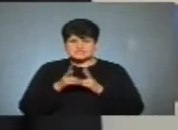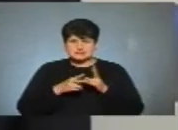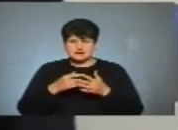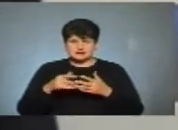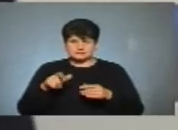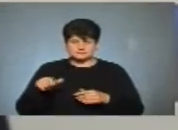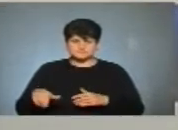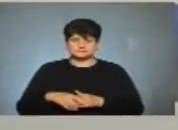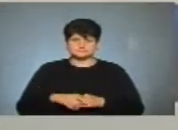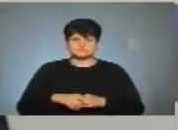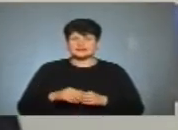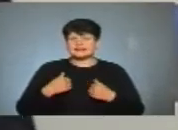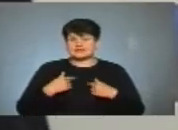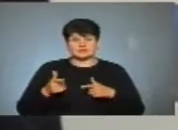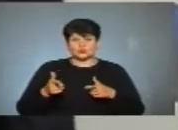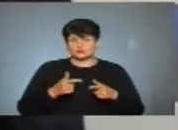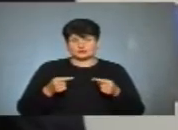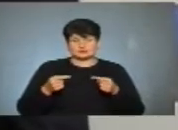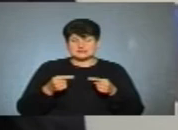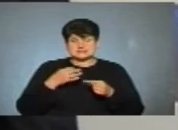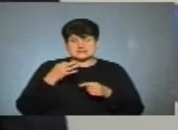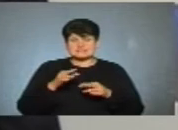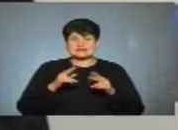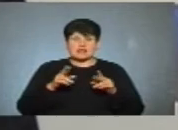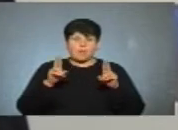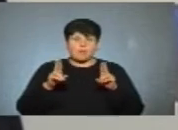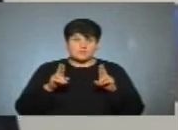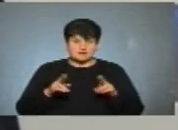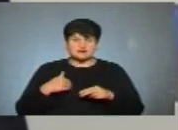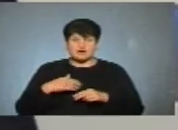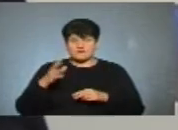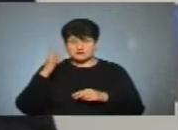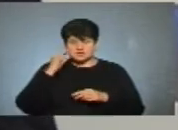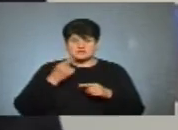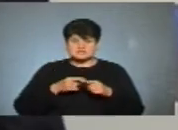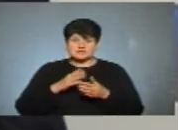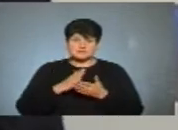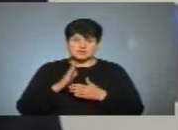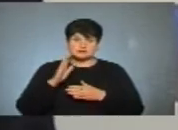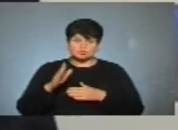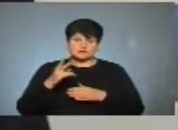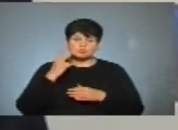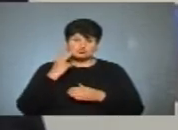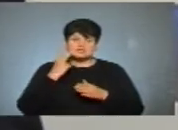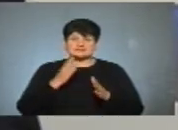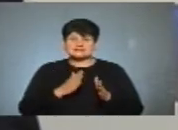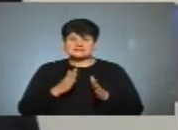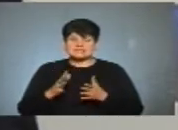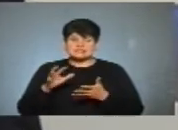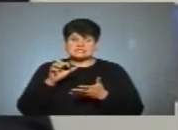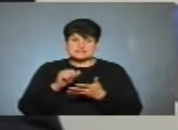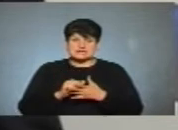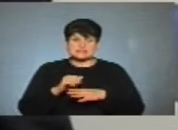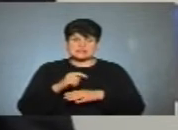далі? Ну, я не готовий сказати, як воно по правилах, але я вважаю, що це має бути постійне і системне заняття саме